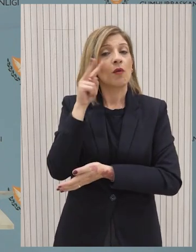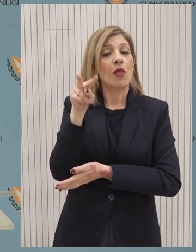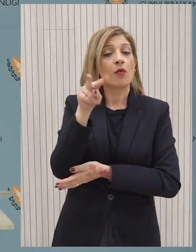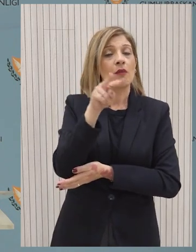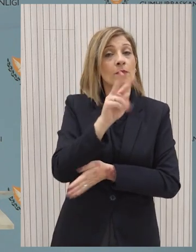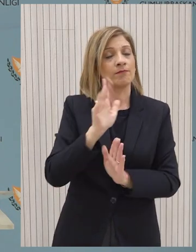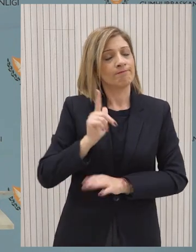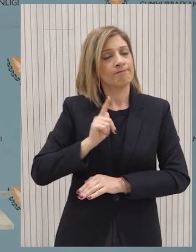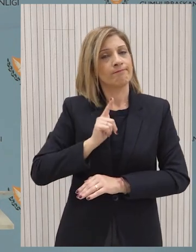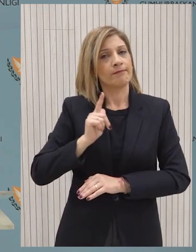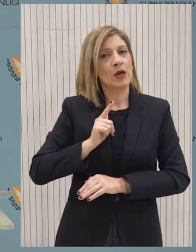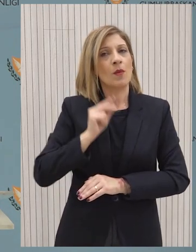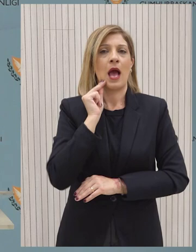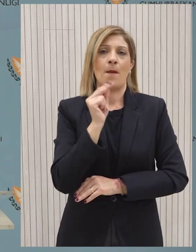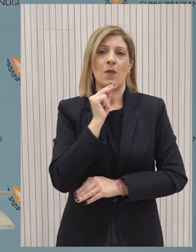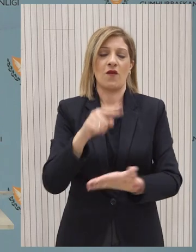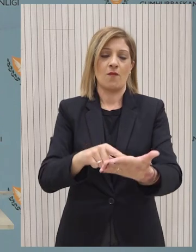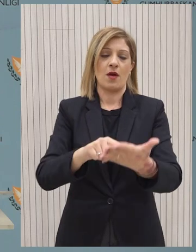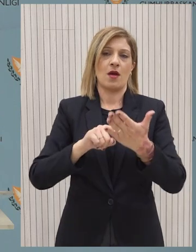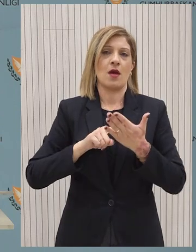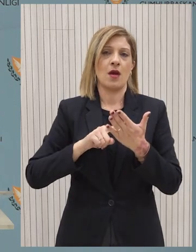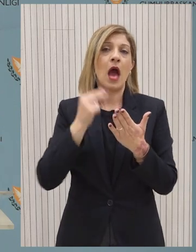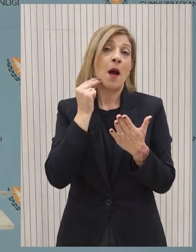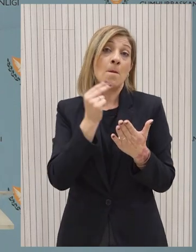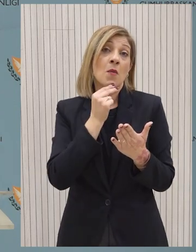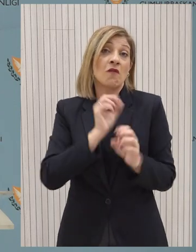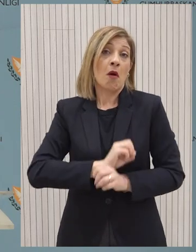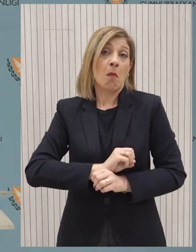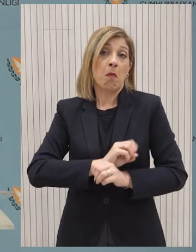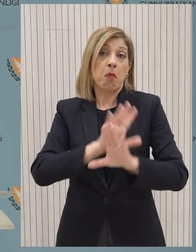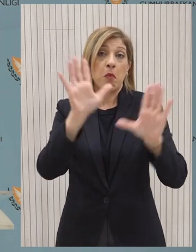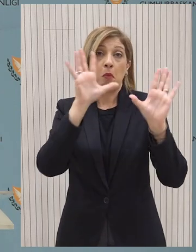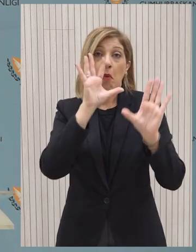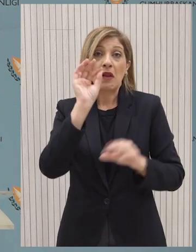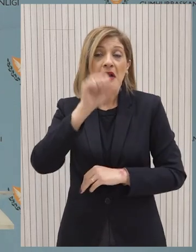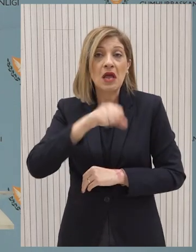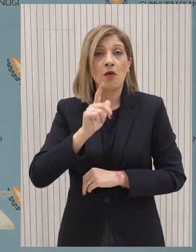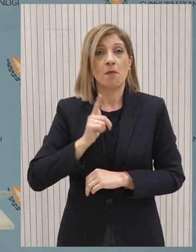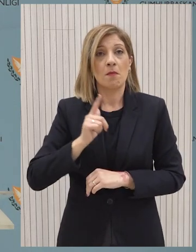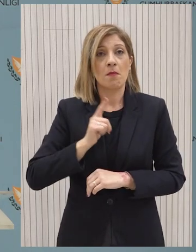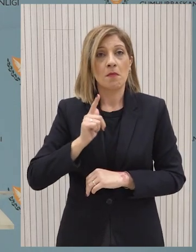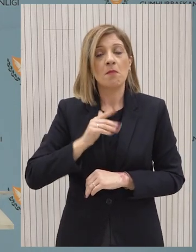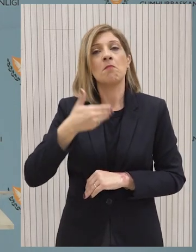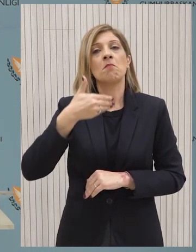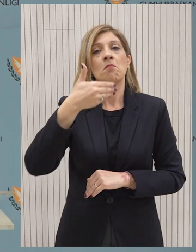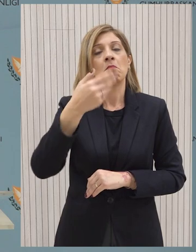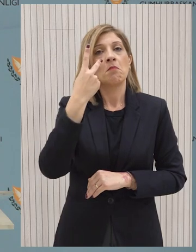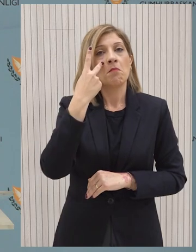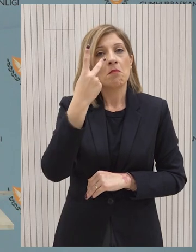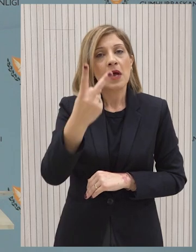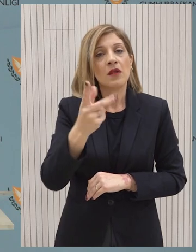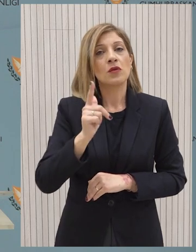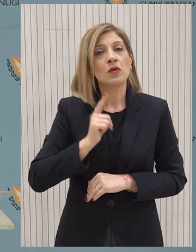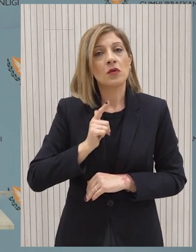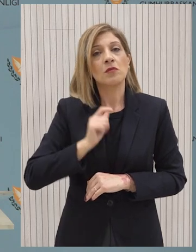στοιχεία τα οποία θα παρουσιαστούν το απόγευμα αν και εφόσον τηρηθεί αυτό το χρονοδιάγραμμα και ανάλογος των στοιχείων